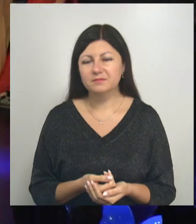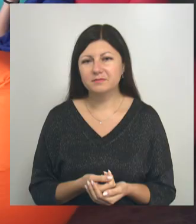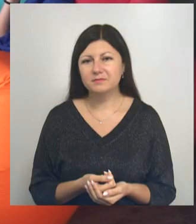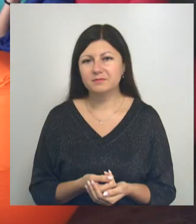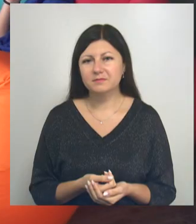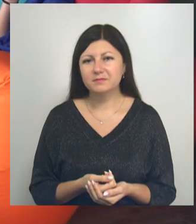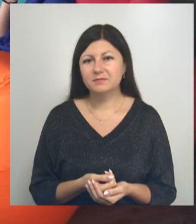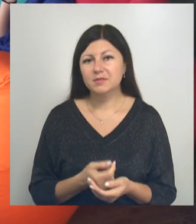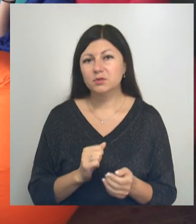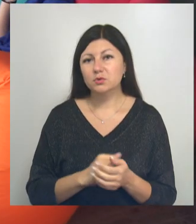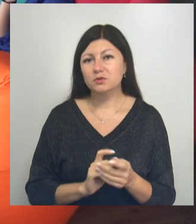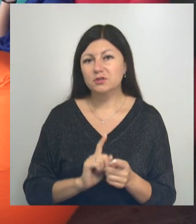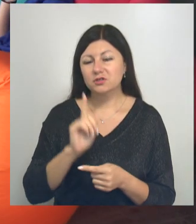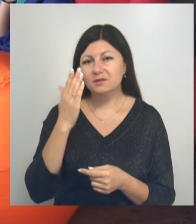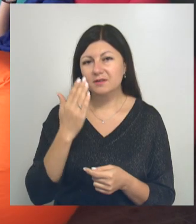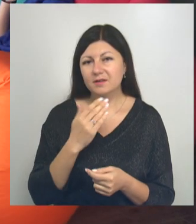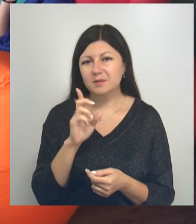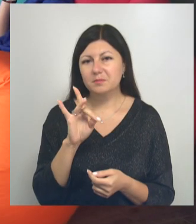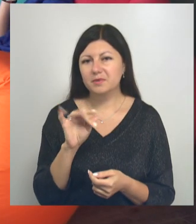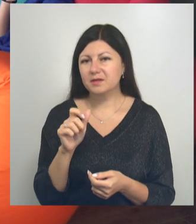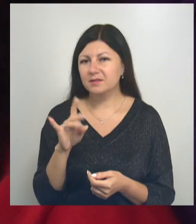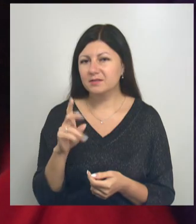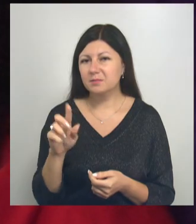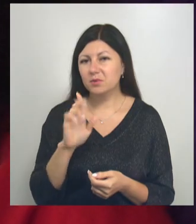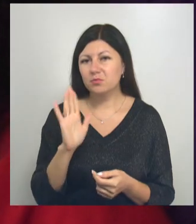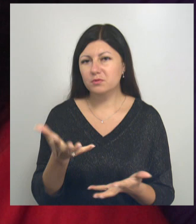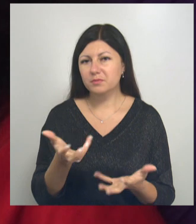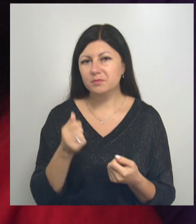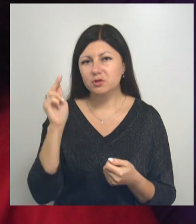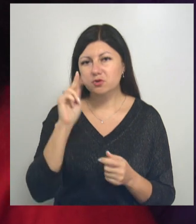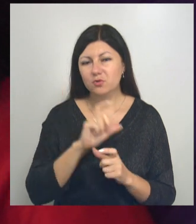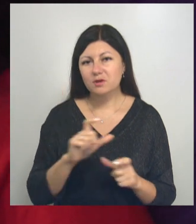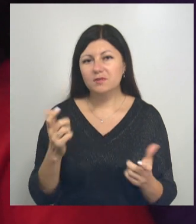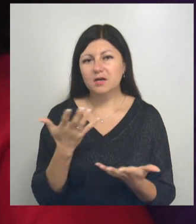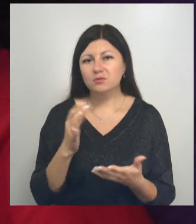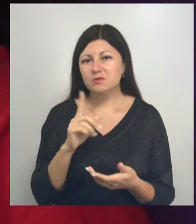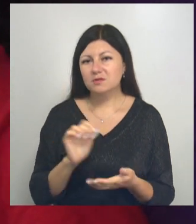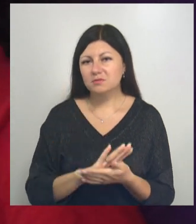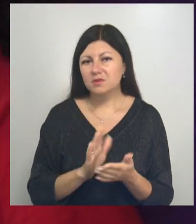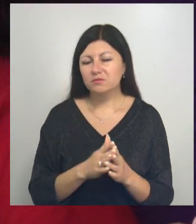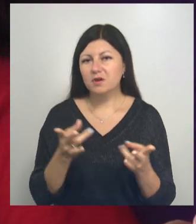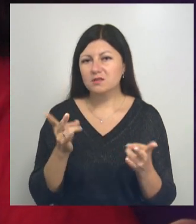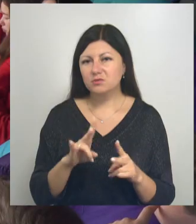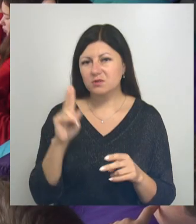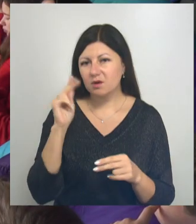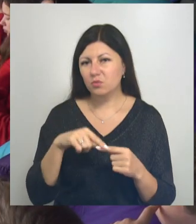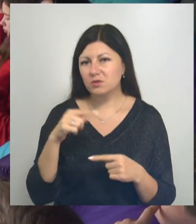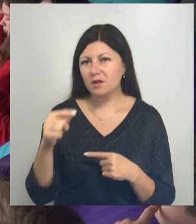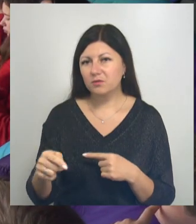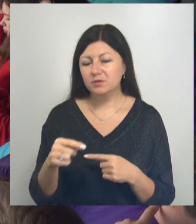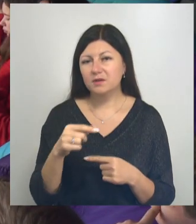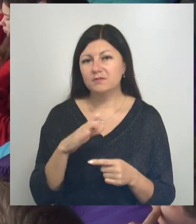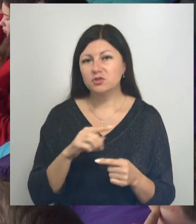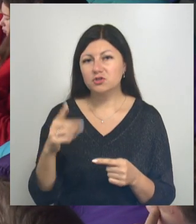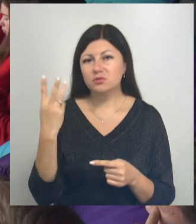До начала лета Бригантина Белогорье будет принимать школьников, которые за оперативной обстановкой остаются на удаленке. Ребята в течение